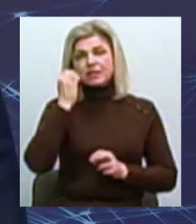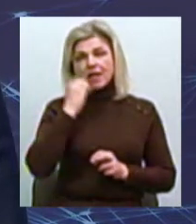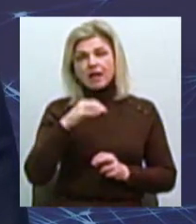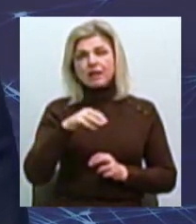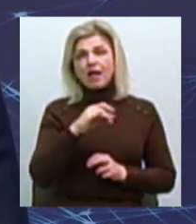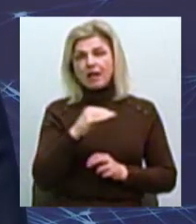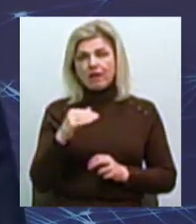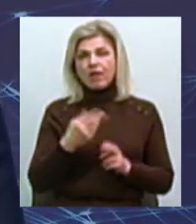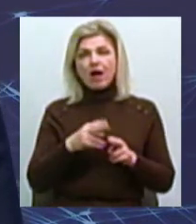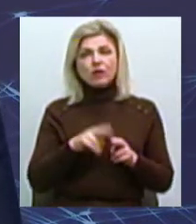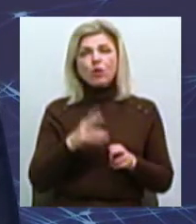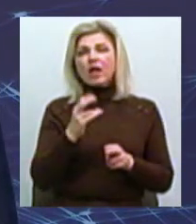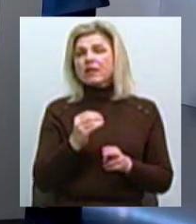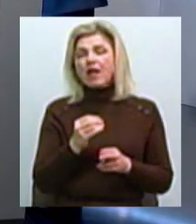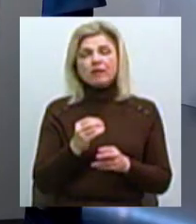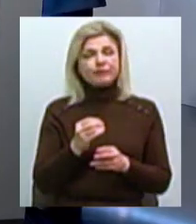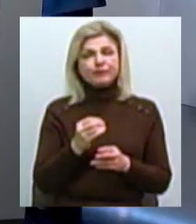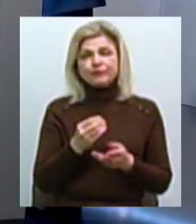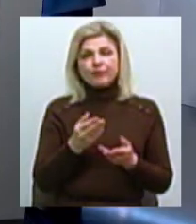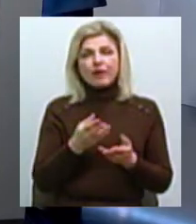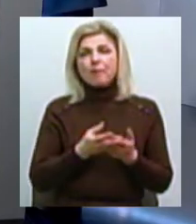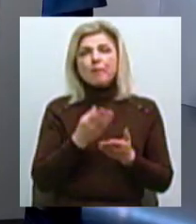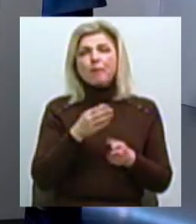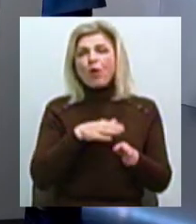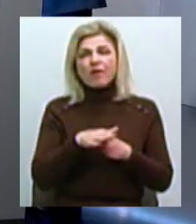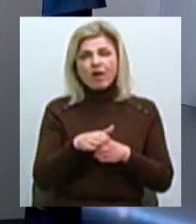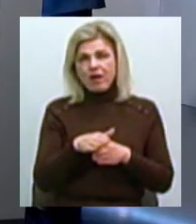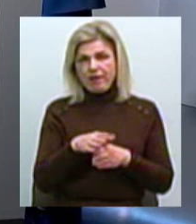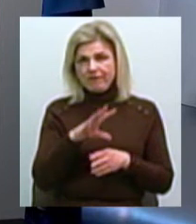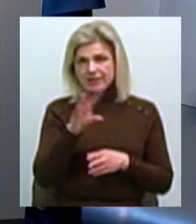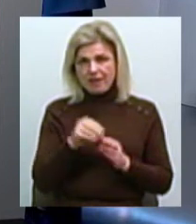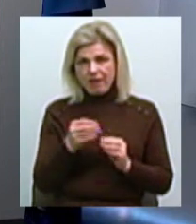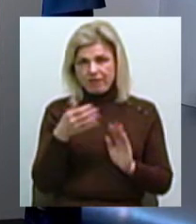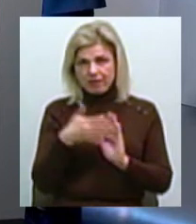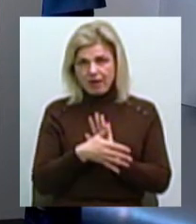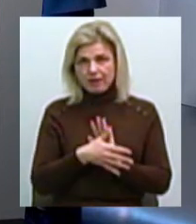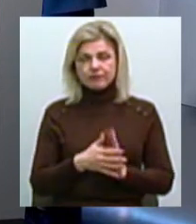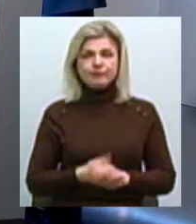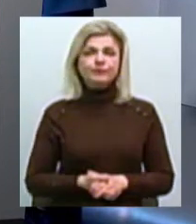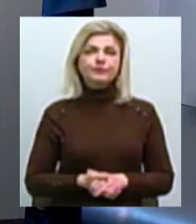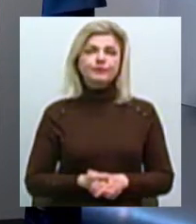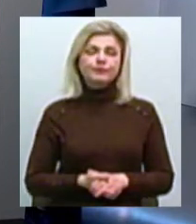покриває основних витрат Тариф визначає НКРЄ? Тарифи на сьогоднішній день визначає НКРЄ КП